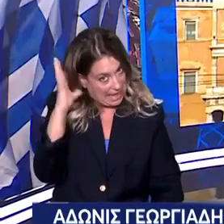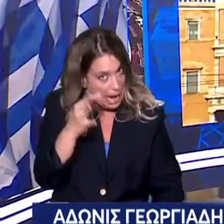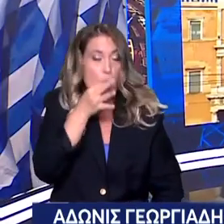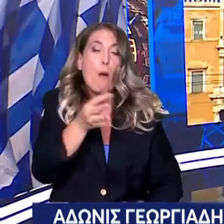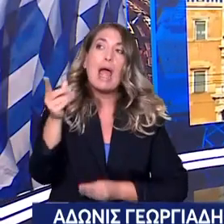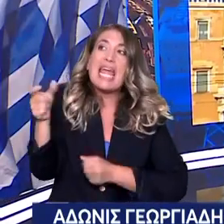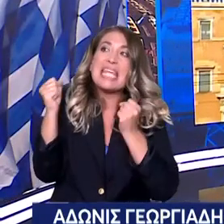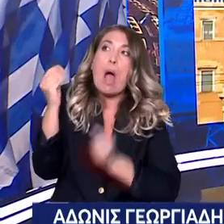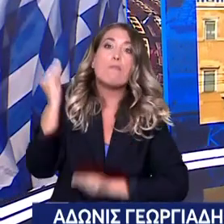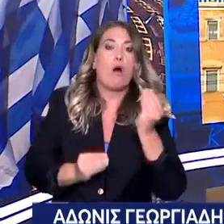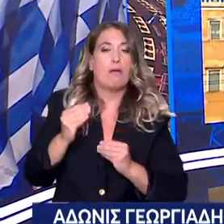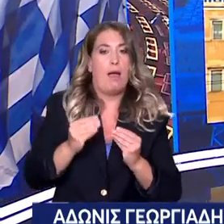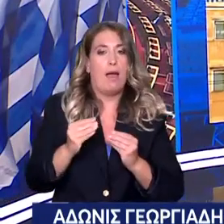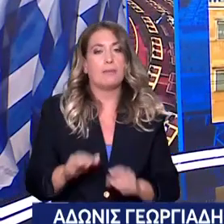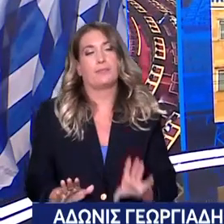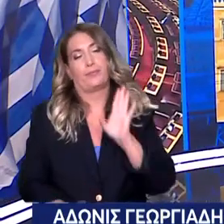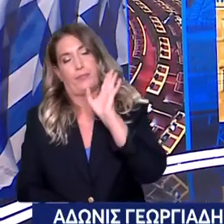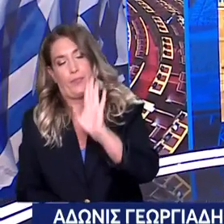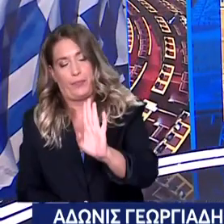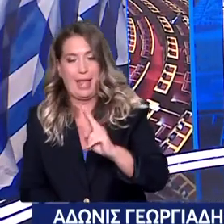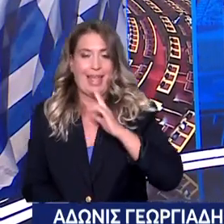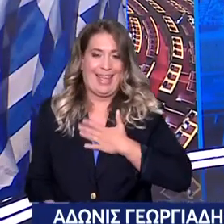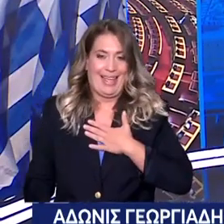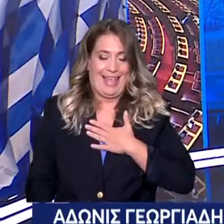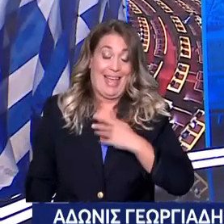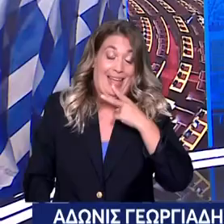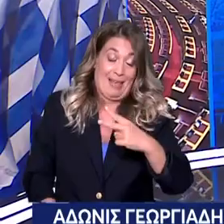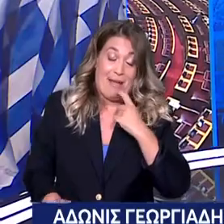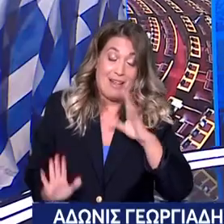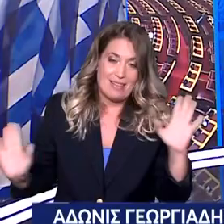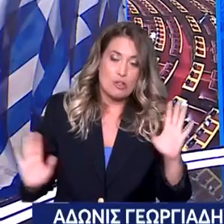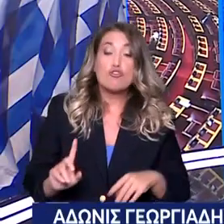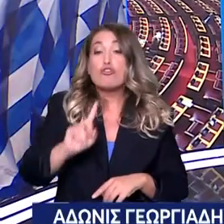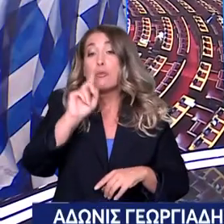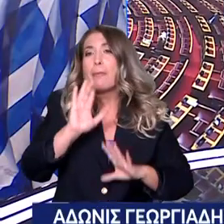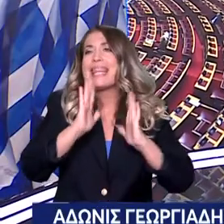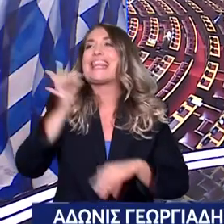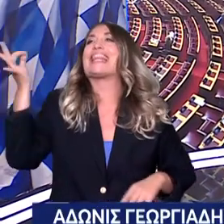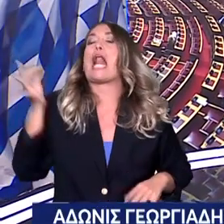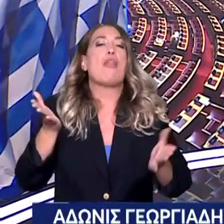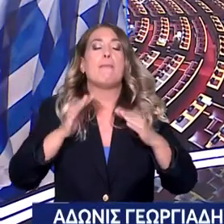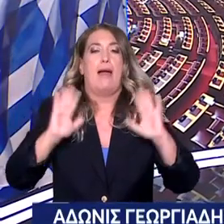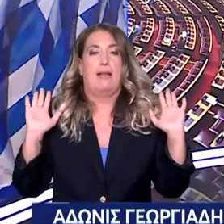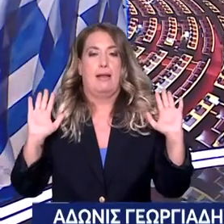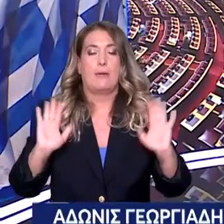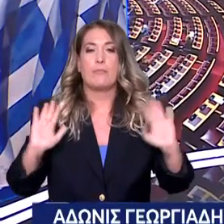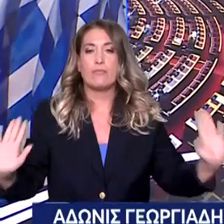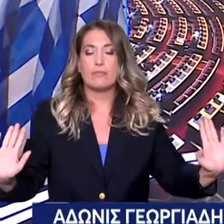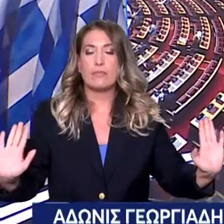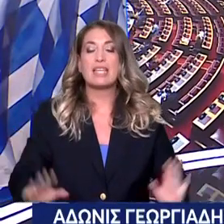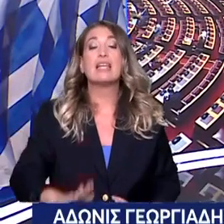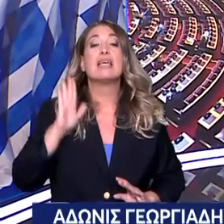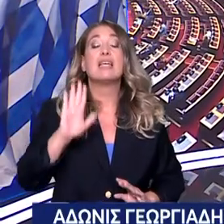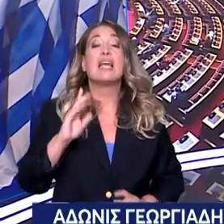Ακούστε. Τέλειος στη ζωή δεν υπάρχει τίποτα. Το ερώτημα είναι. Σήμερα το Εθνικό Σύστημα Υγείας έχει κάνει